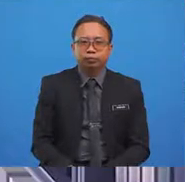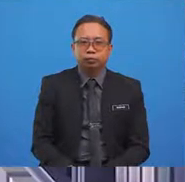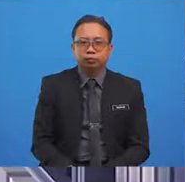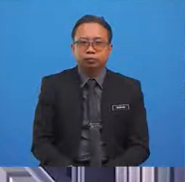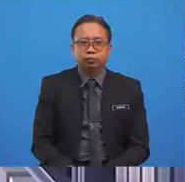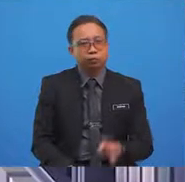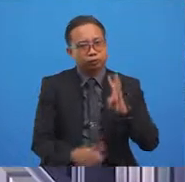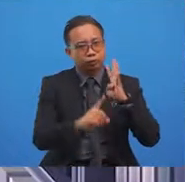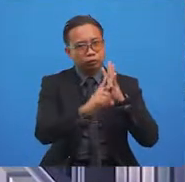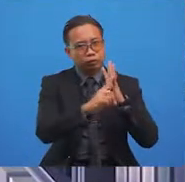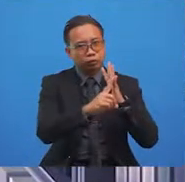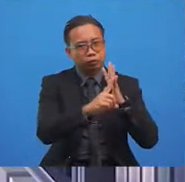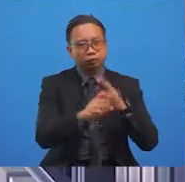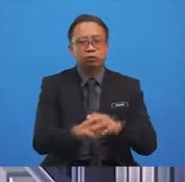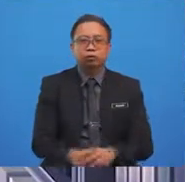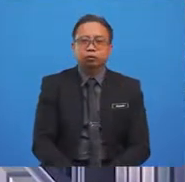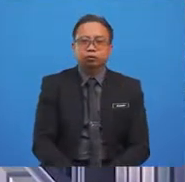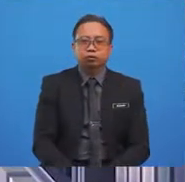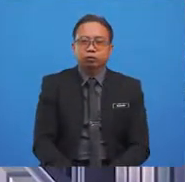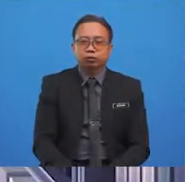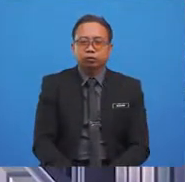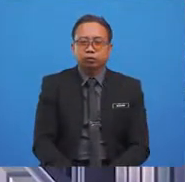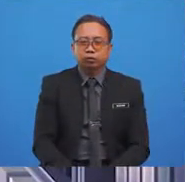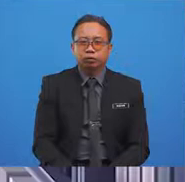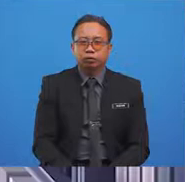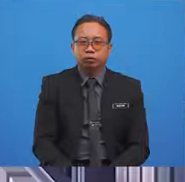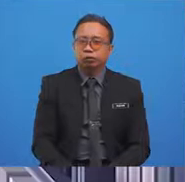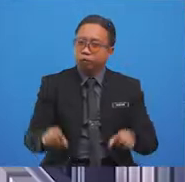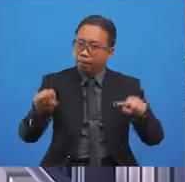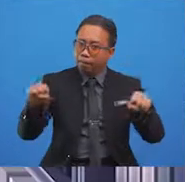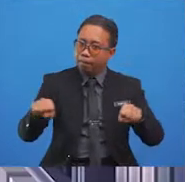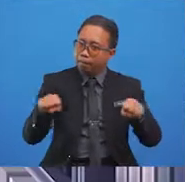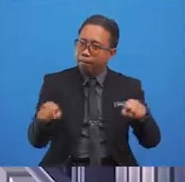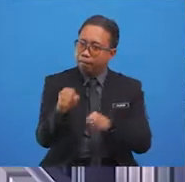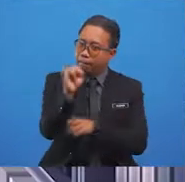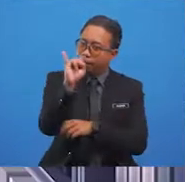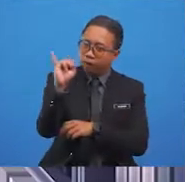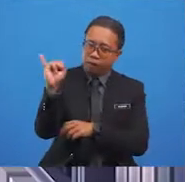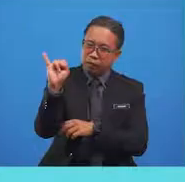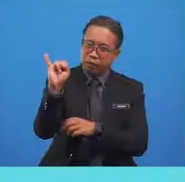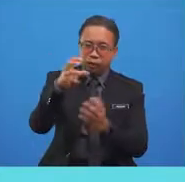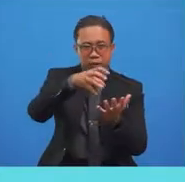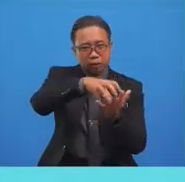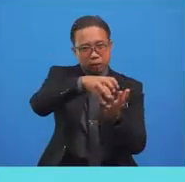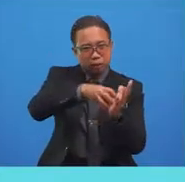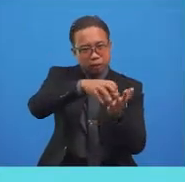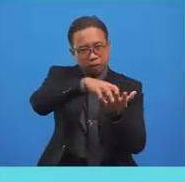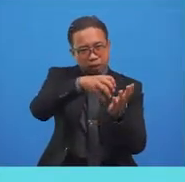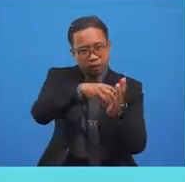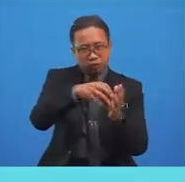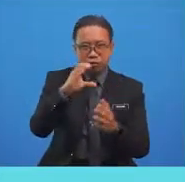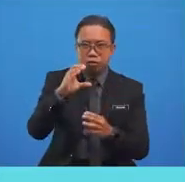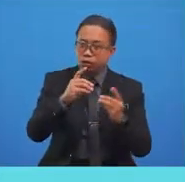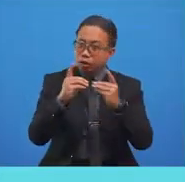My next free time activity that I enjoy that sometimes can be not so healthy is baking